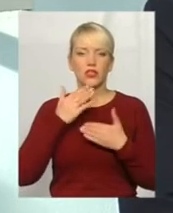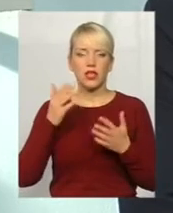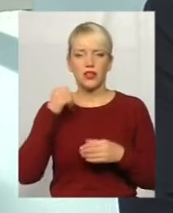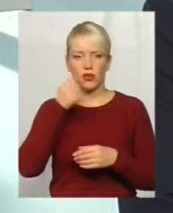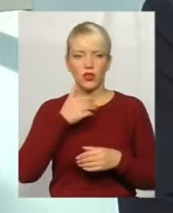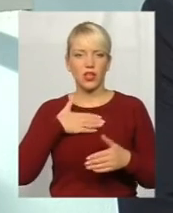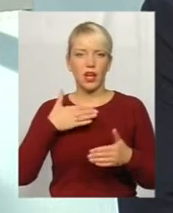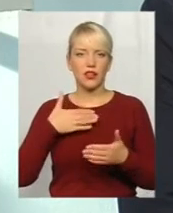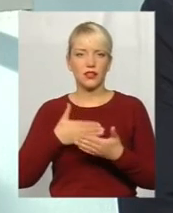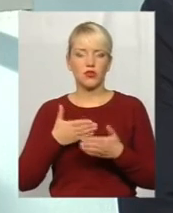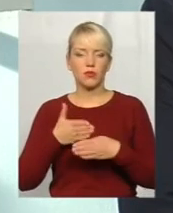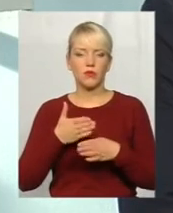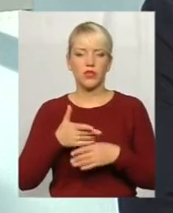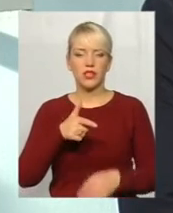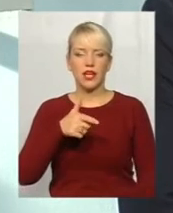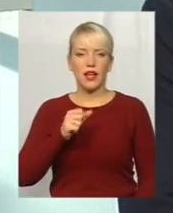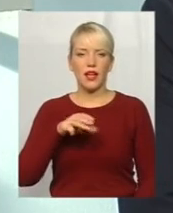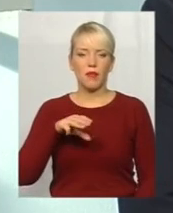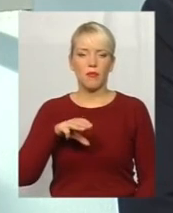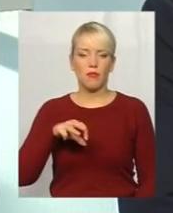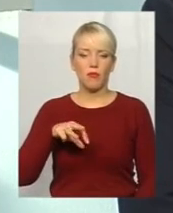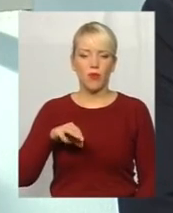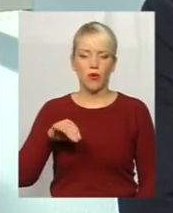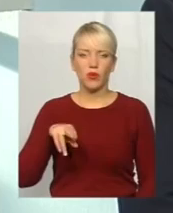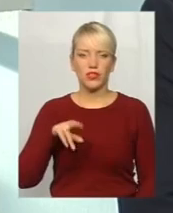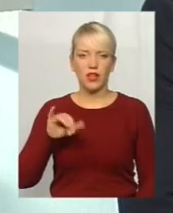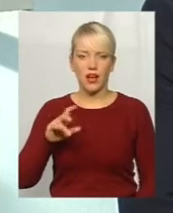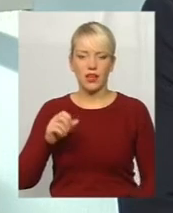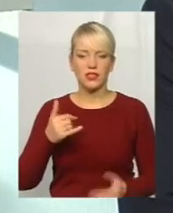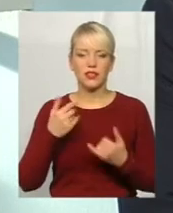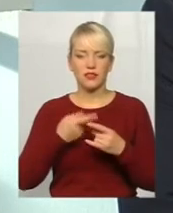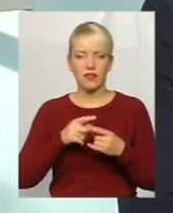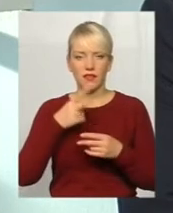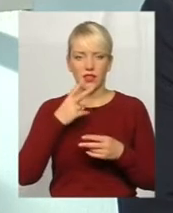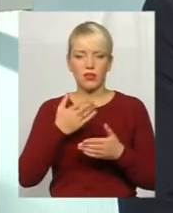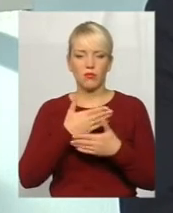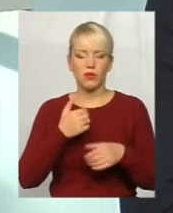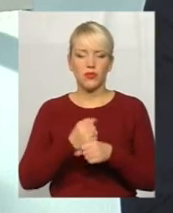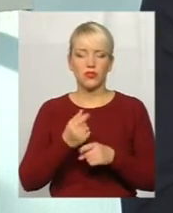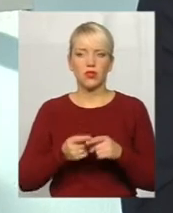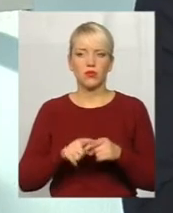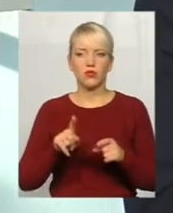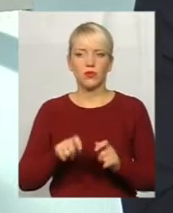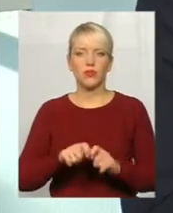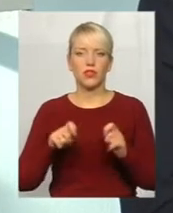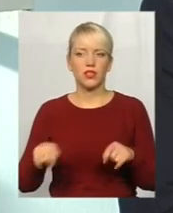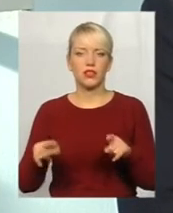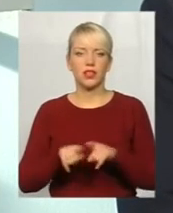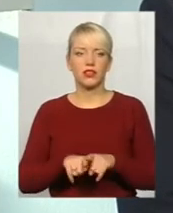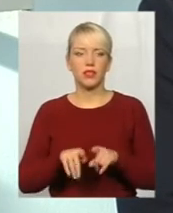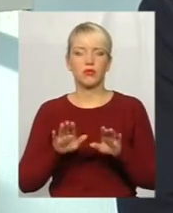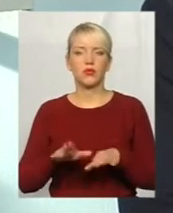допомагаємо гемодіалізі, і це дійсно видно. Ми сьогодні працюємо на тому, щоб відкрити такий пункт ще в місті